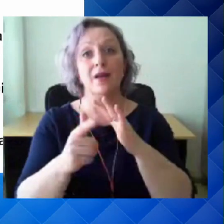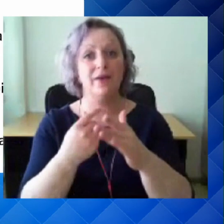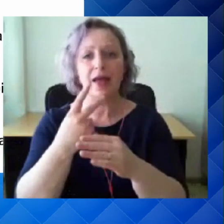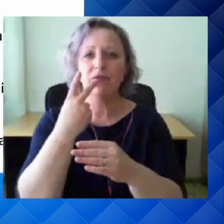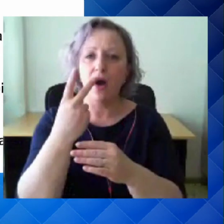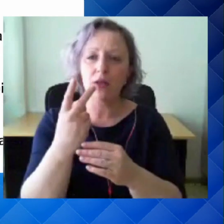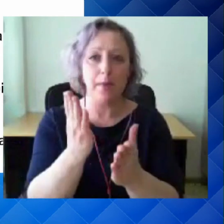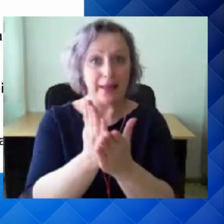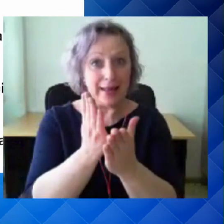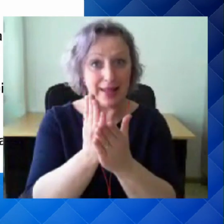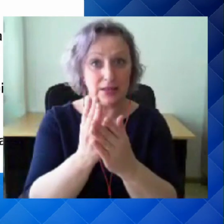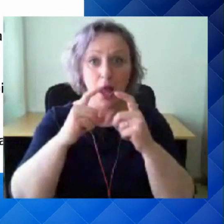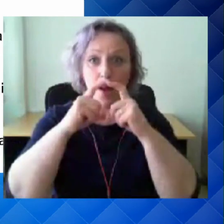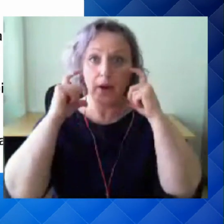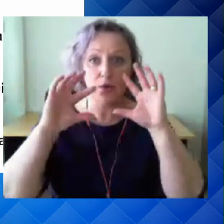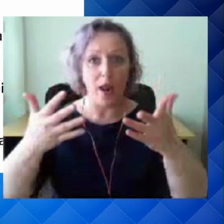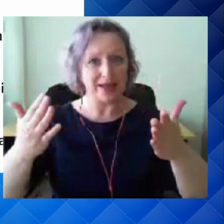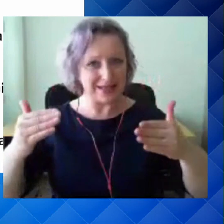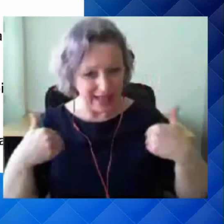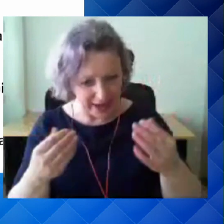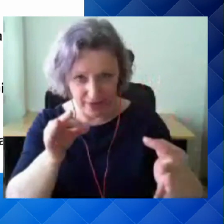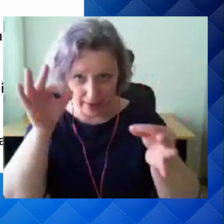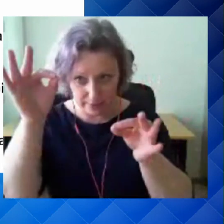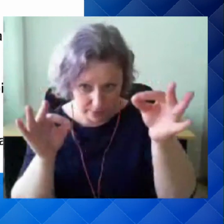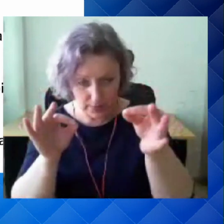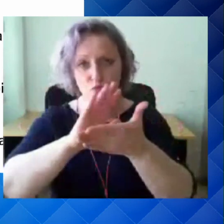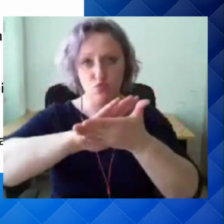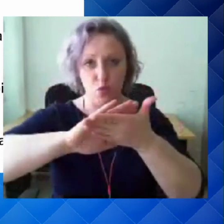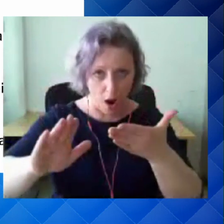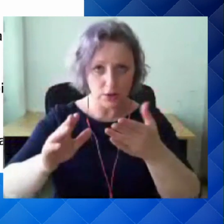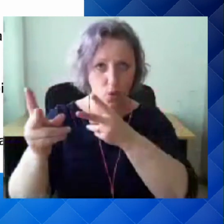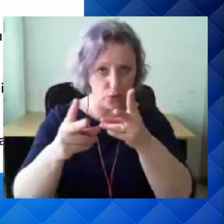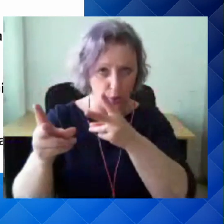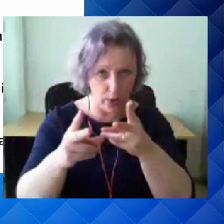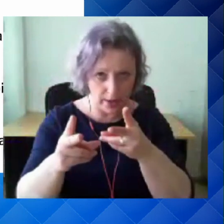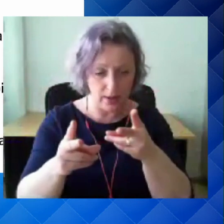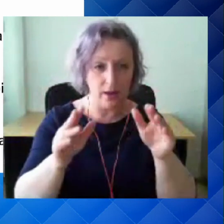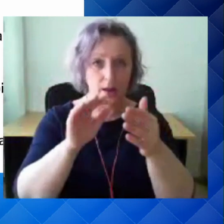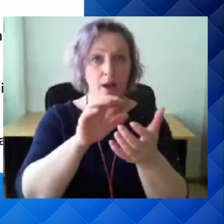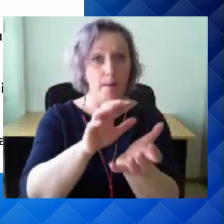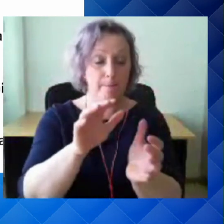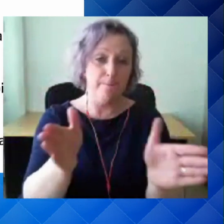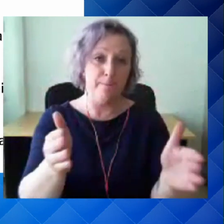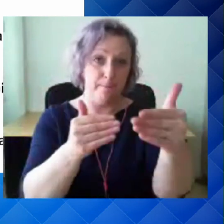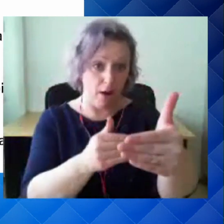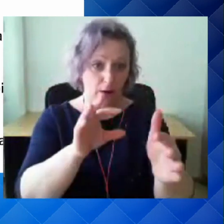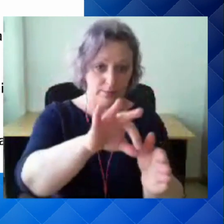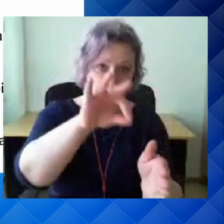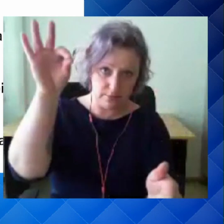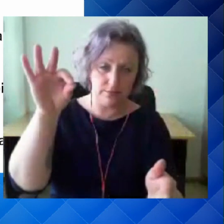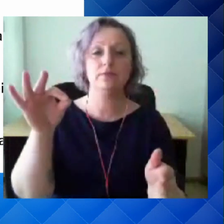kindlasti, et mask oleks terve ja puhas. Võtame ikka sellest pakist, kus need uued maskid on.